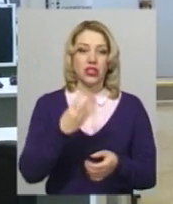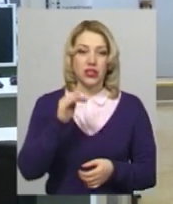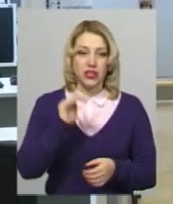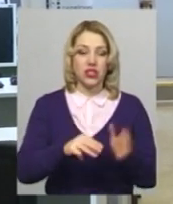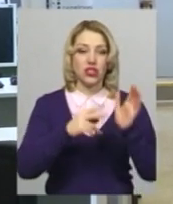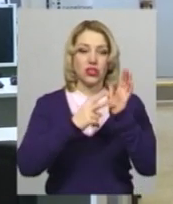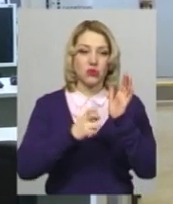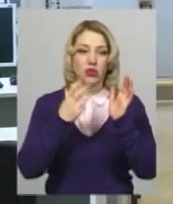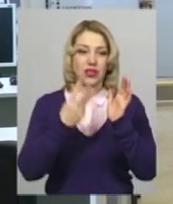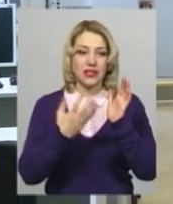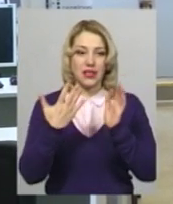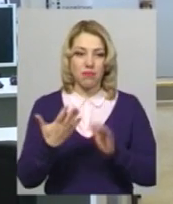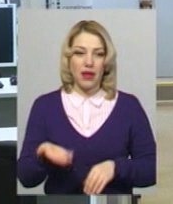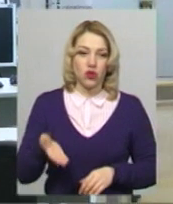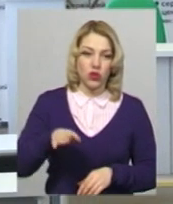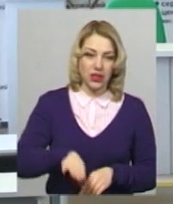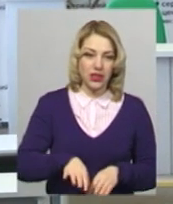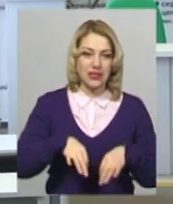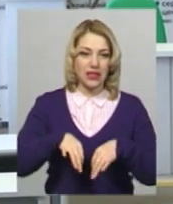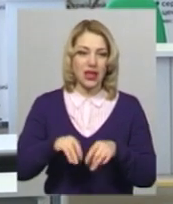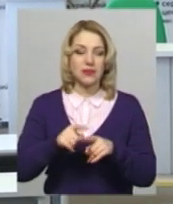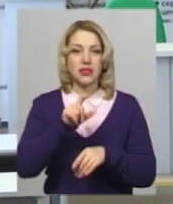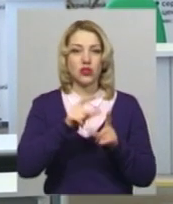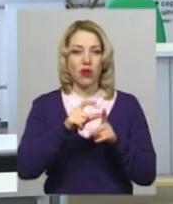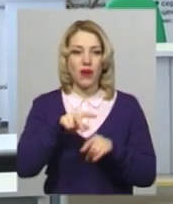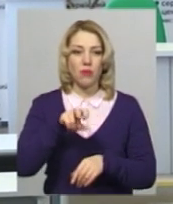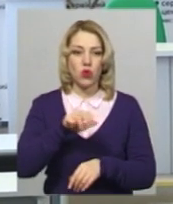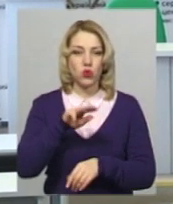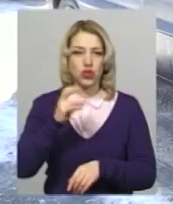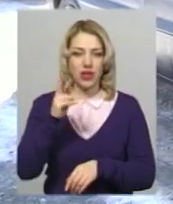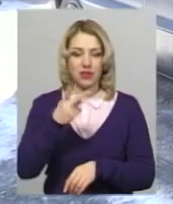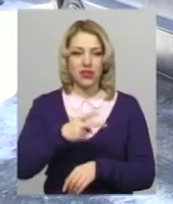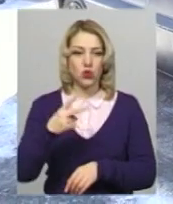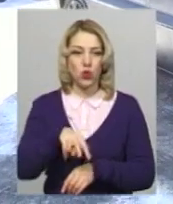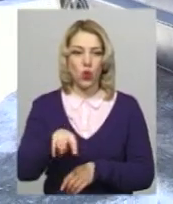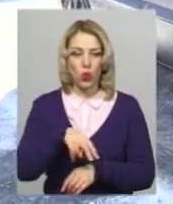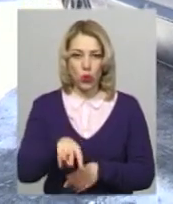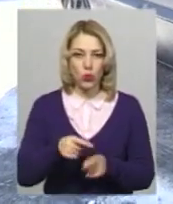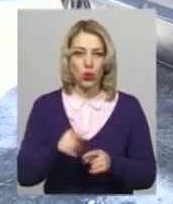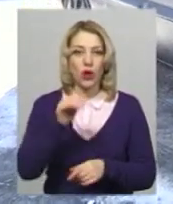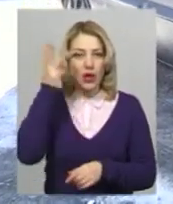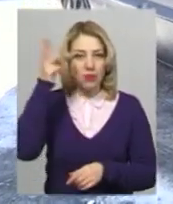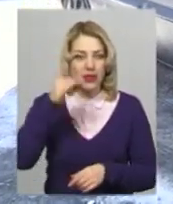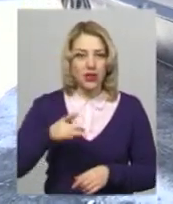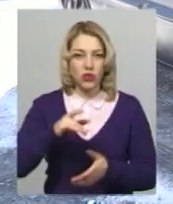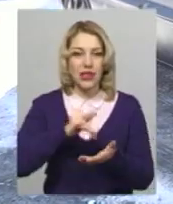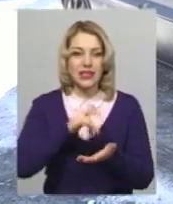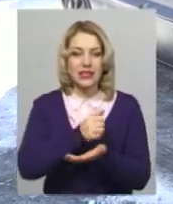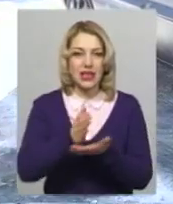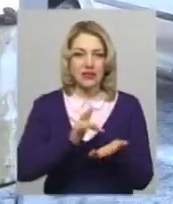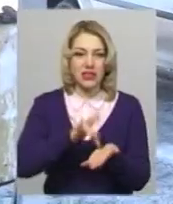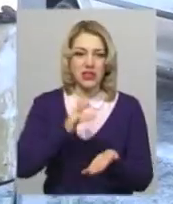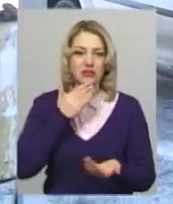одиниць транспорту. За словами Людмили Лужняк, 22 лютого до Хмельницького регіонального сервісу звернувся